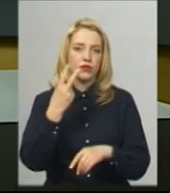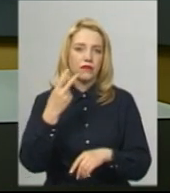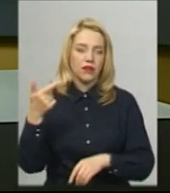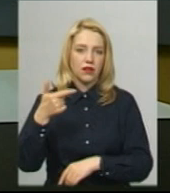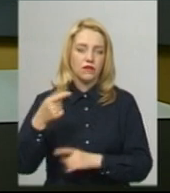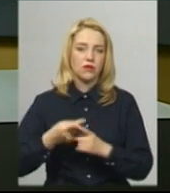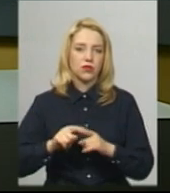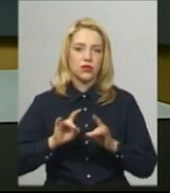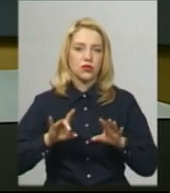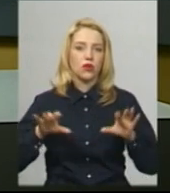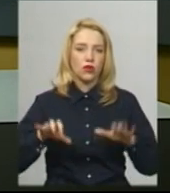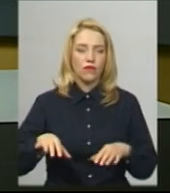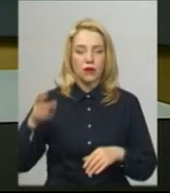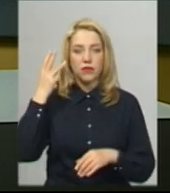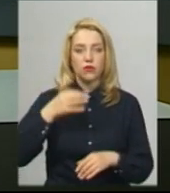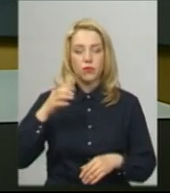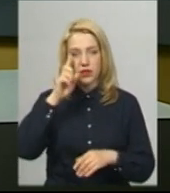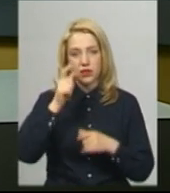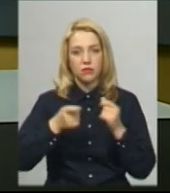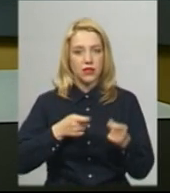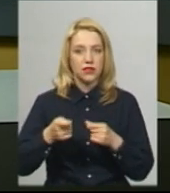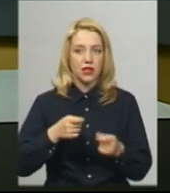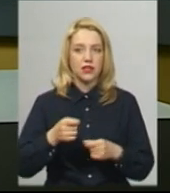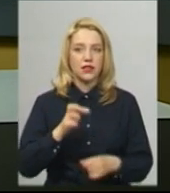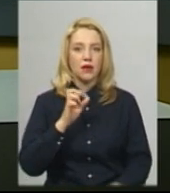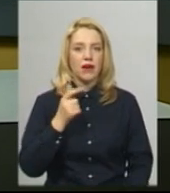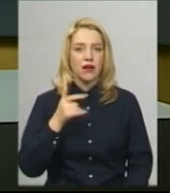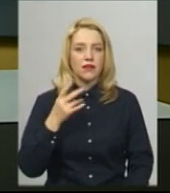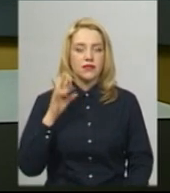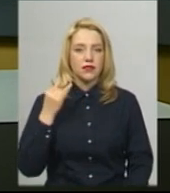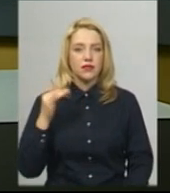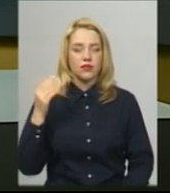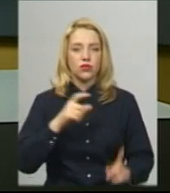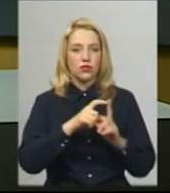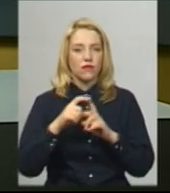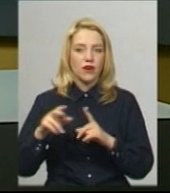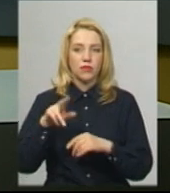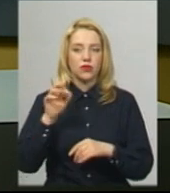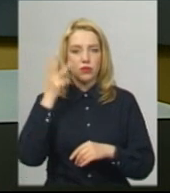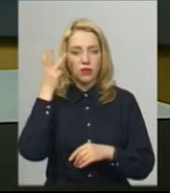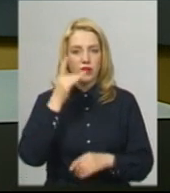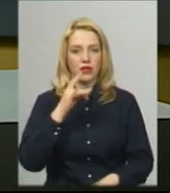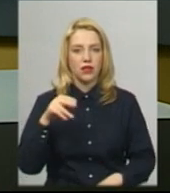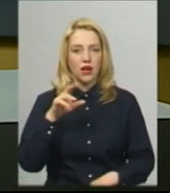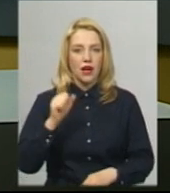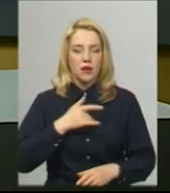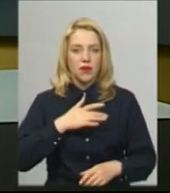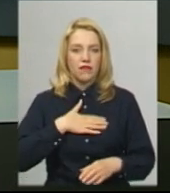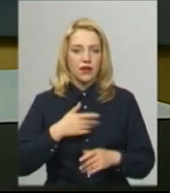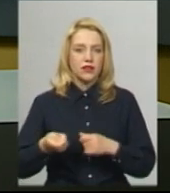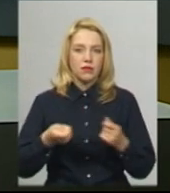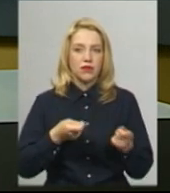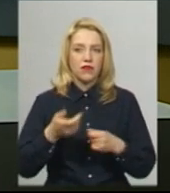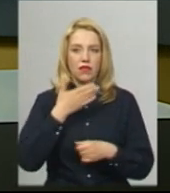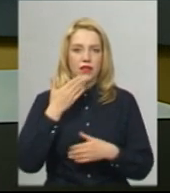сказав голова Хмельницької районної державної адміністрації Артем Багінський. За його словами, до Хмельницької РДА приватні перевізники не